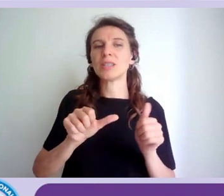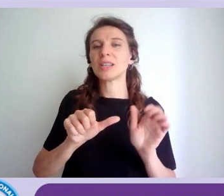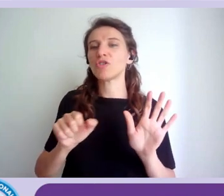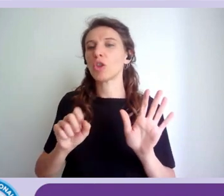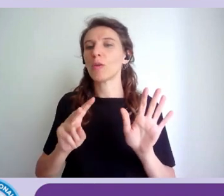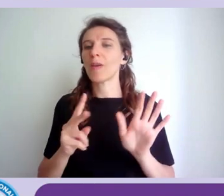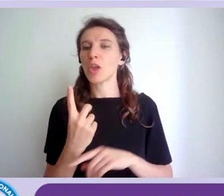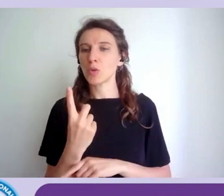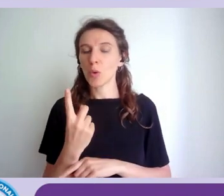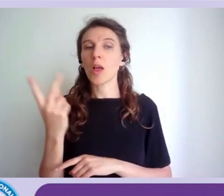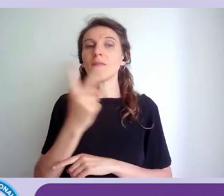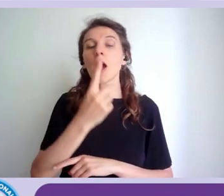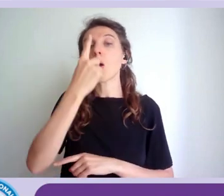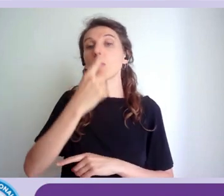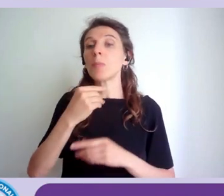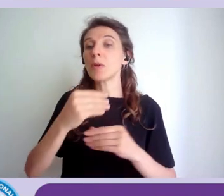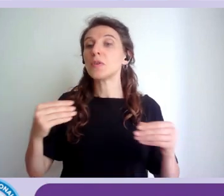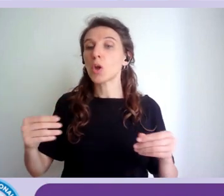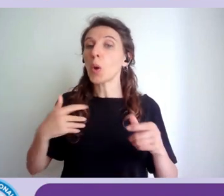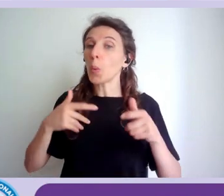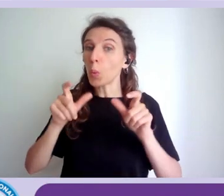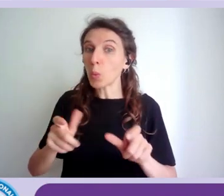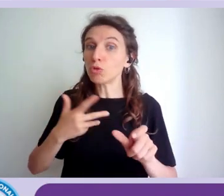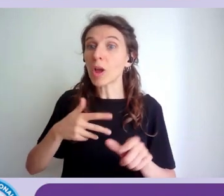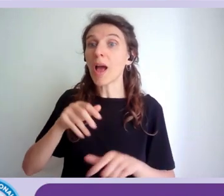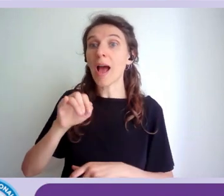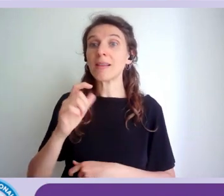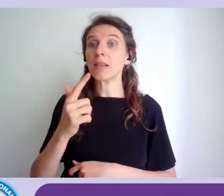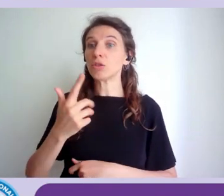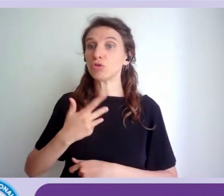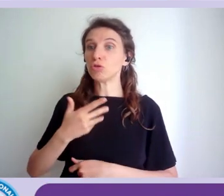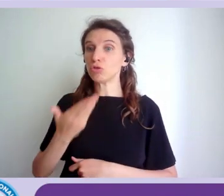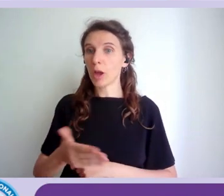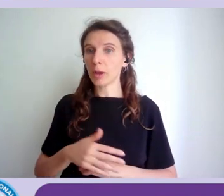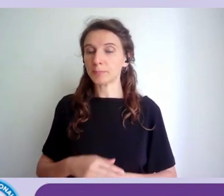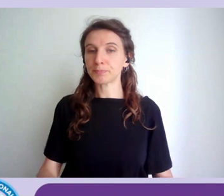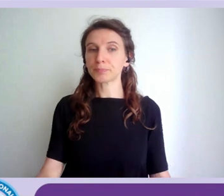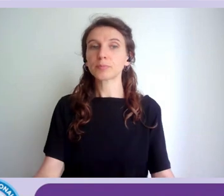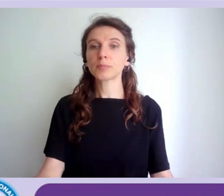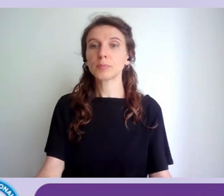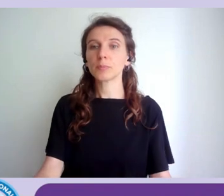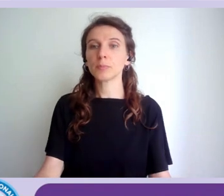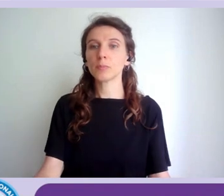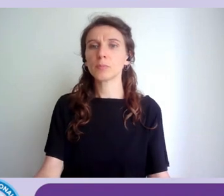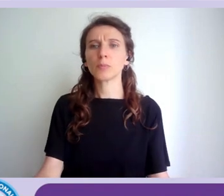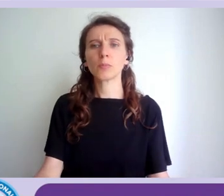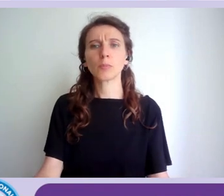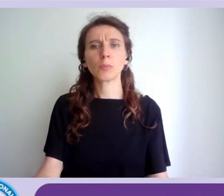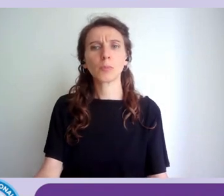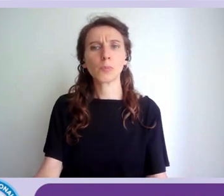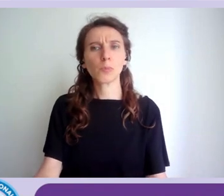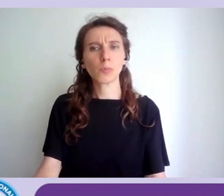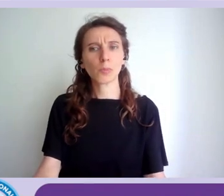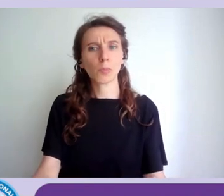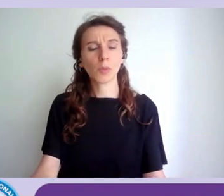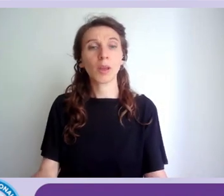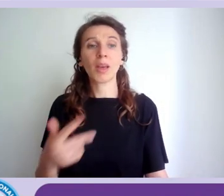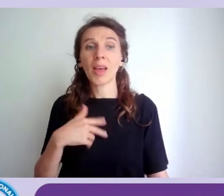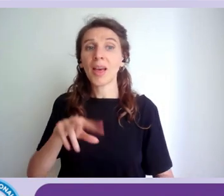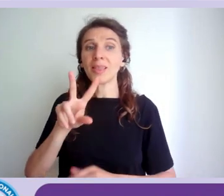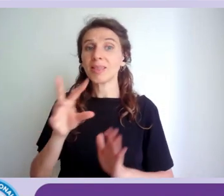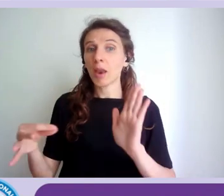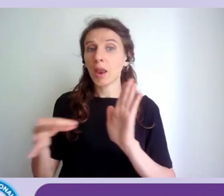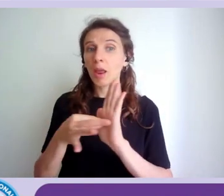proprio ai profili professionali in ambito ict tra queste la parte 3 riguarda i profili professionali relativi alle